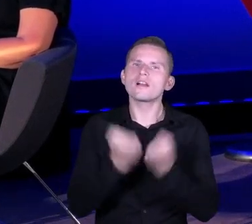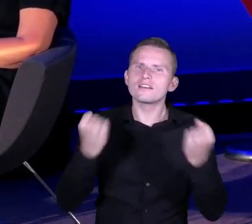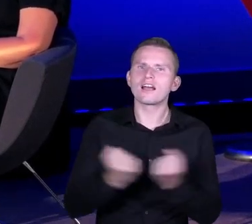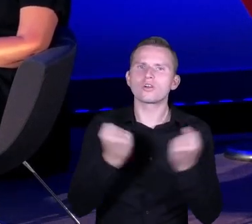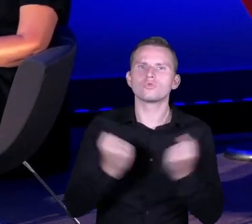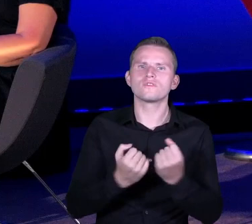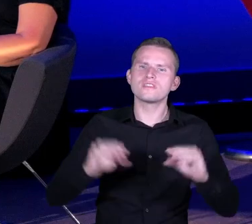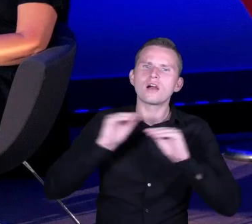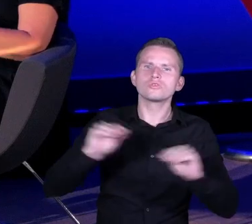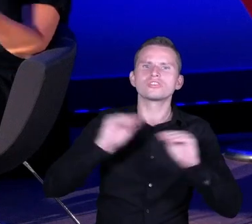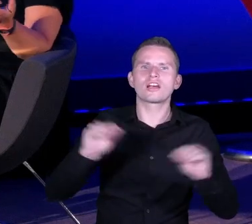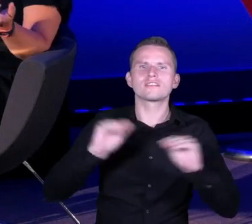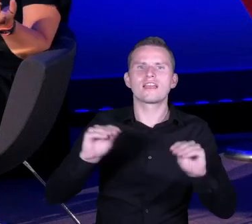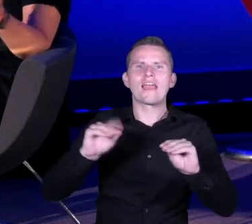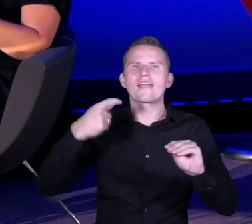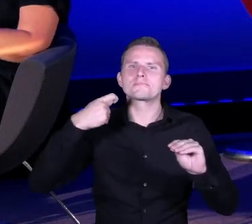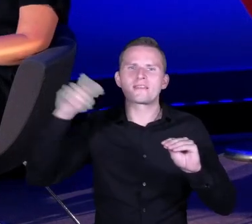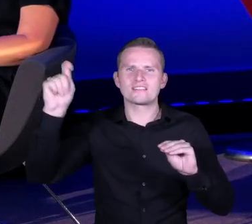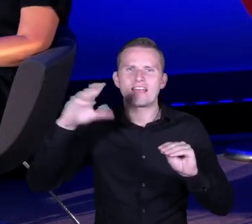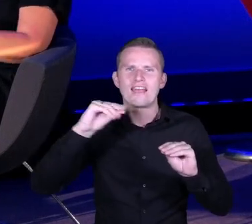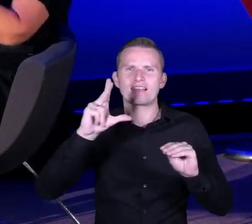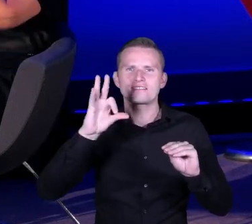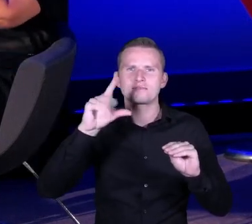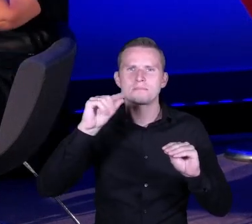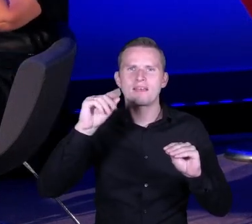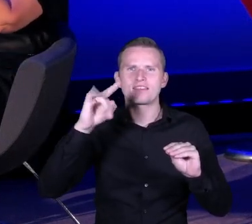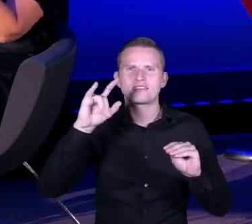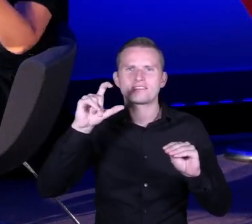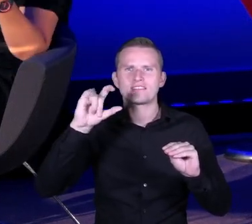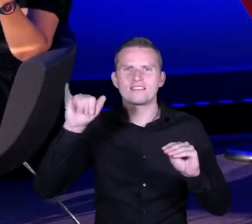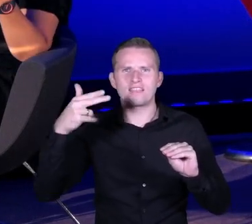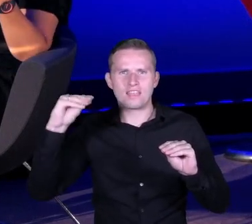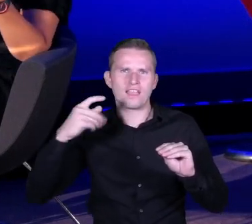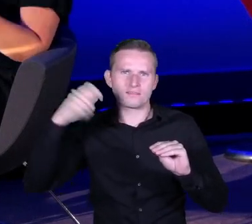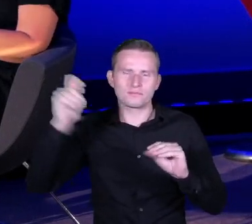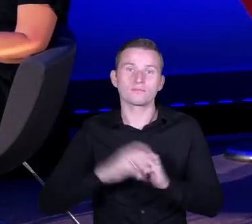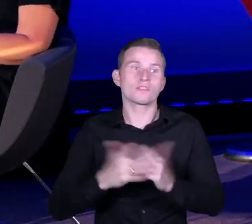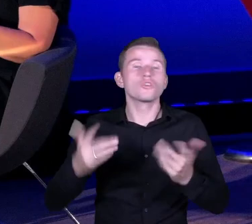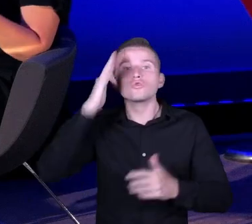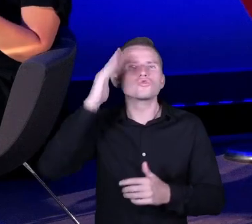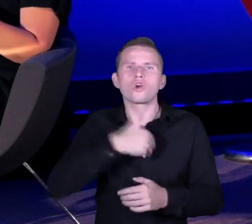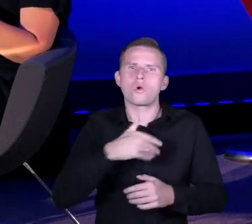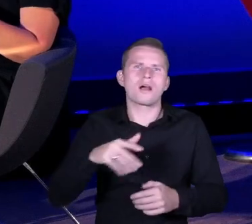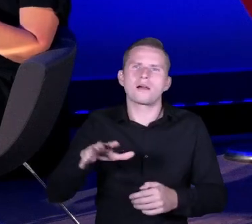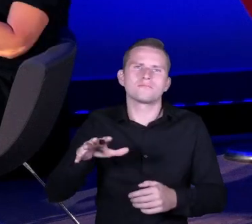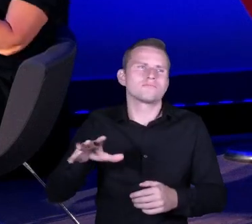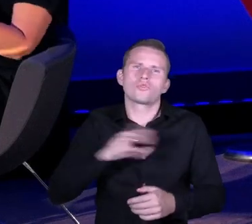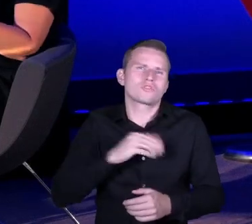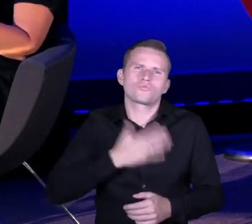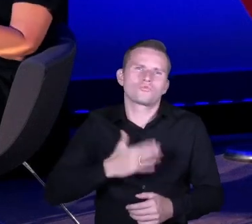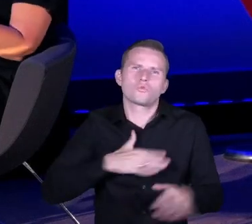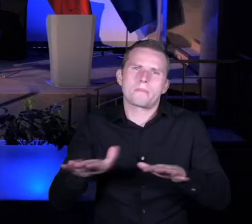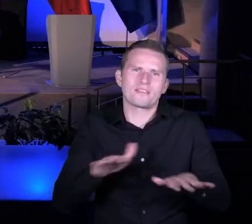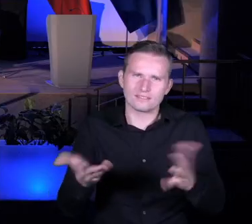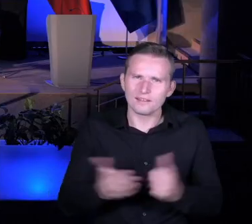ekspedycyjnemu. Zresztą Magda też miała taki strajk, którym było pokazane, że szkoła może być wszędzie. I myślę sobie, a nauczenie